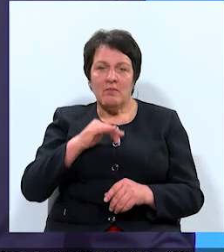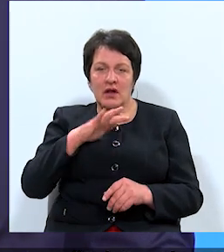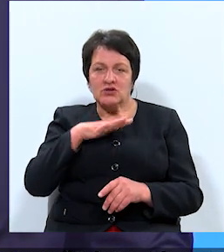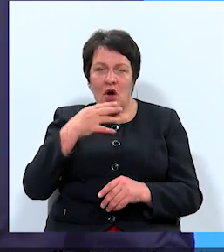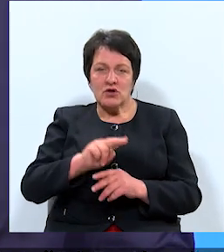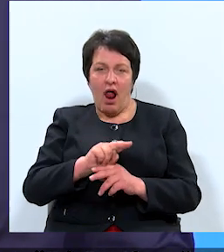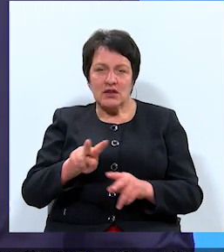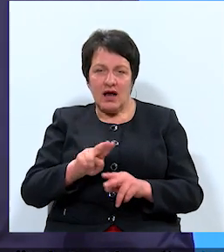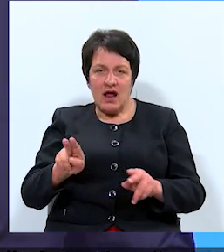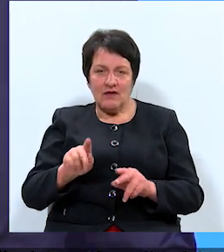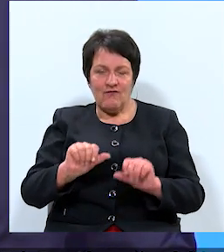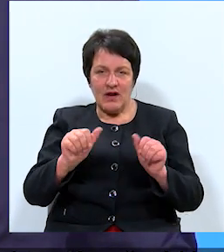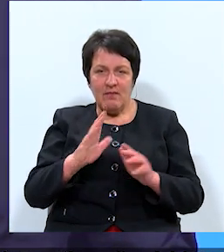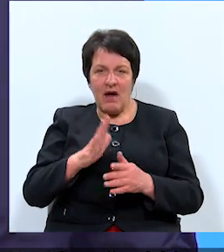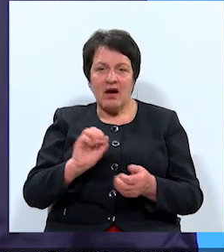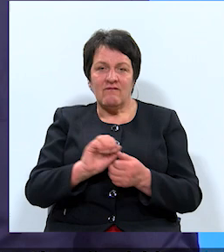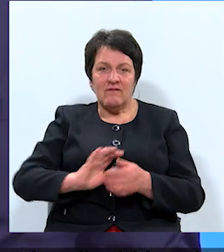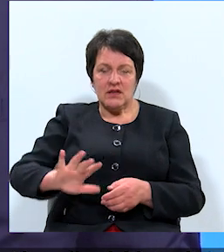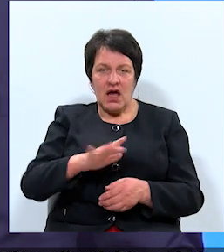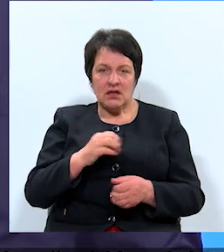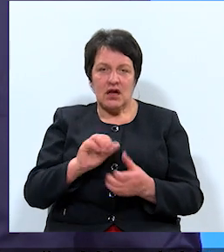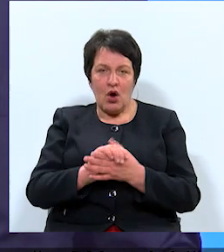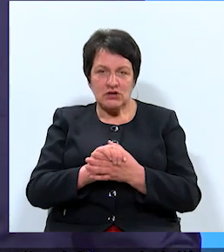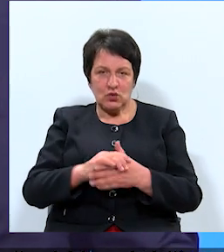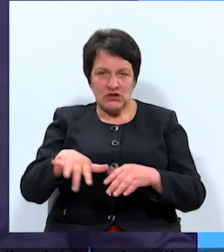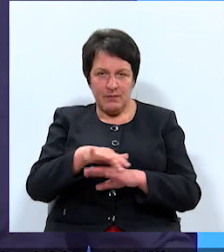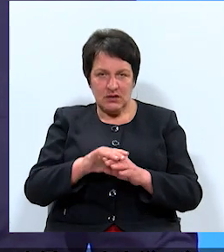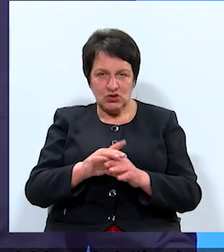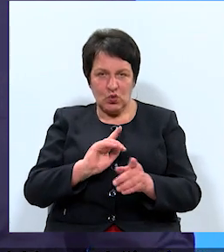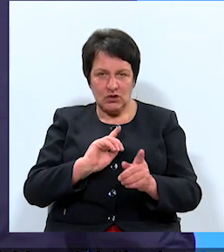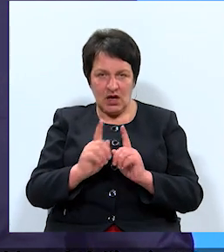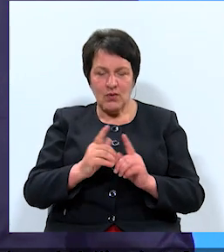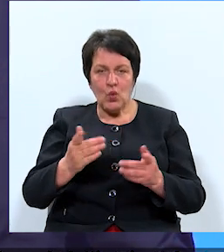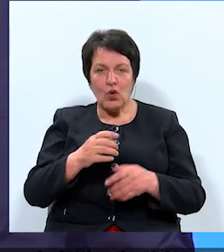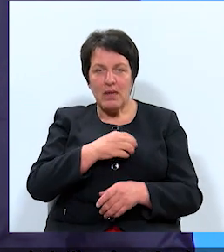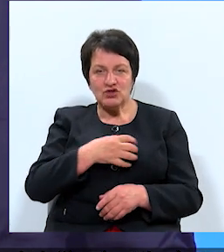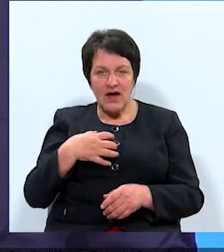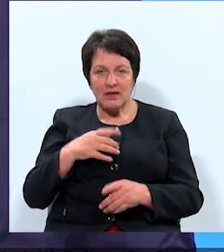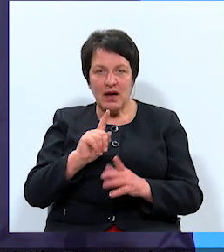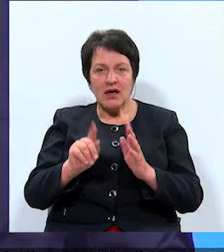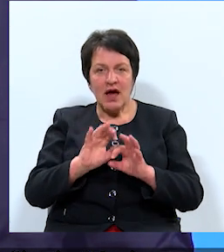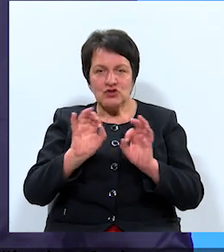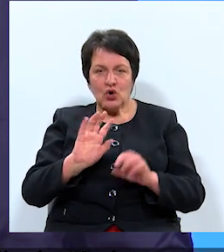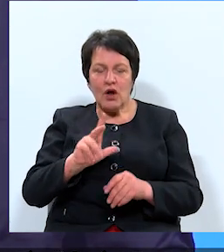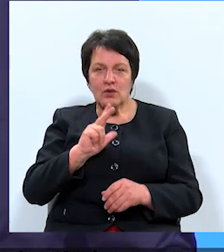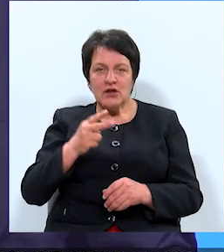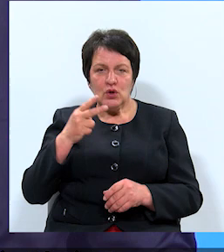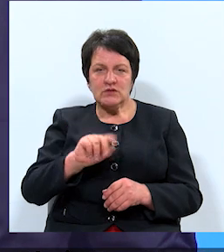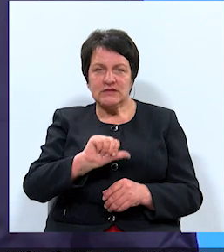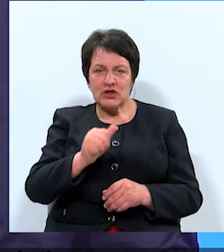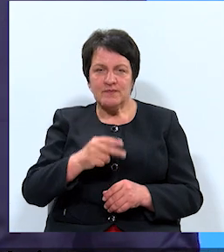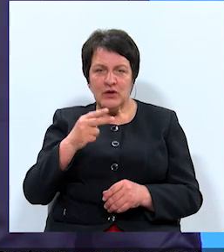alternatīvo variantu par vidē draudzīgo sabiedrisko transportu, kuru pašvaldībai, protams, ir jāievieš, jo Daugavpils 2016.